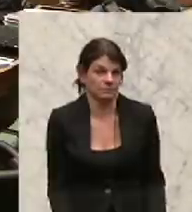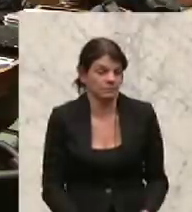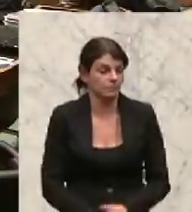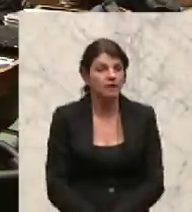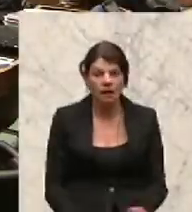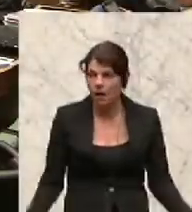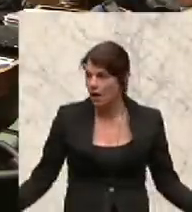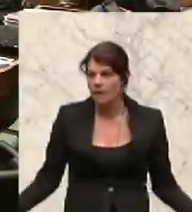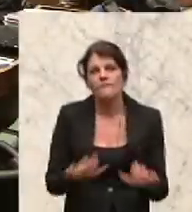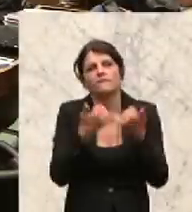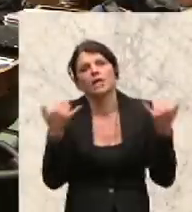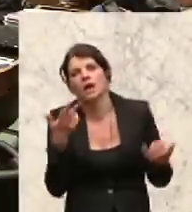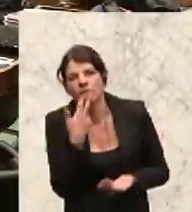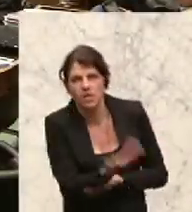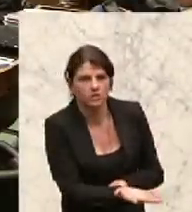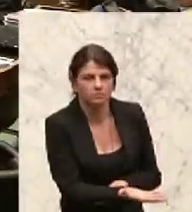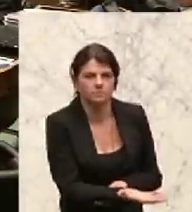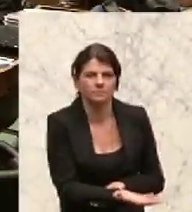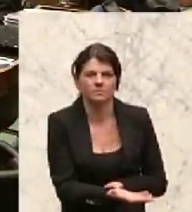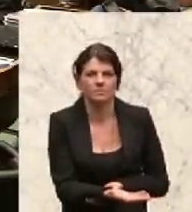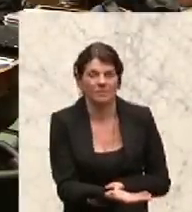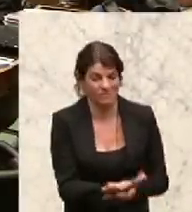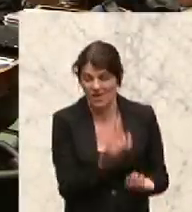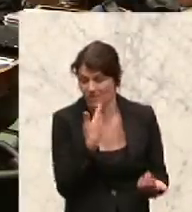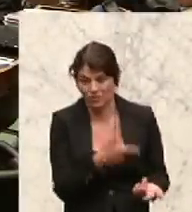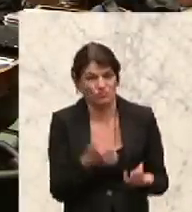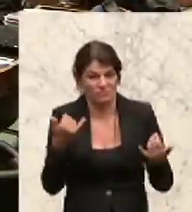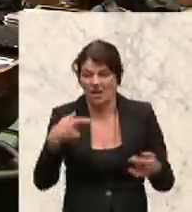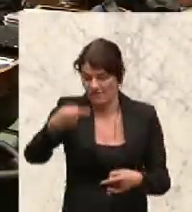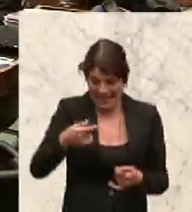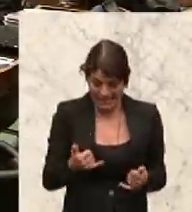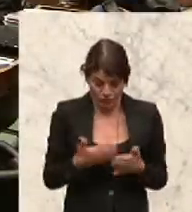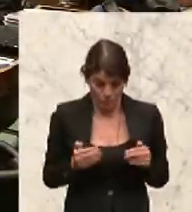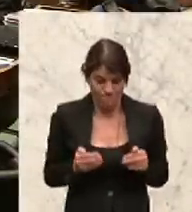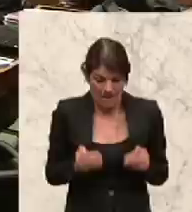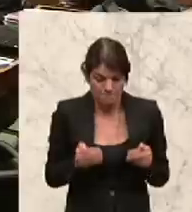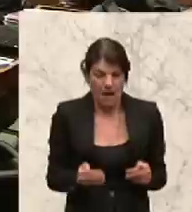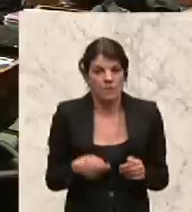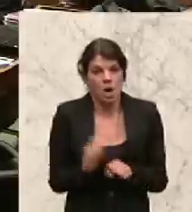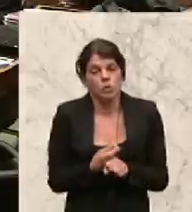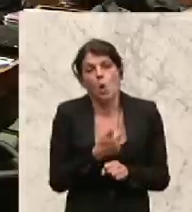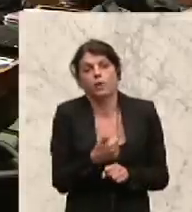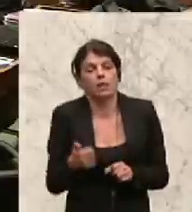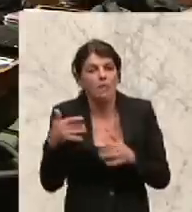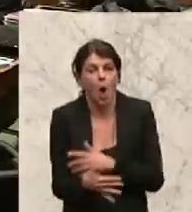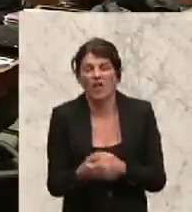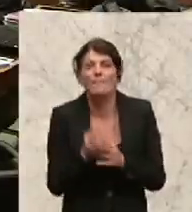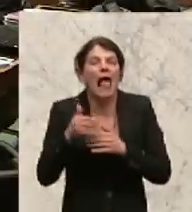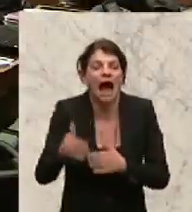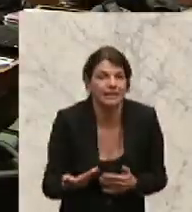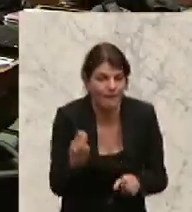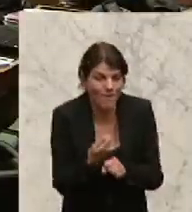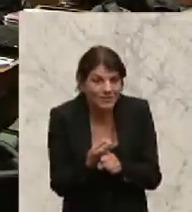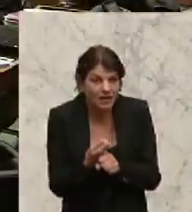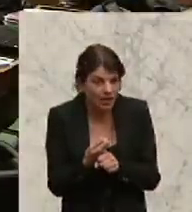Ja, wie wollen Sie denn dann, nachdem die jetzigen Verzögerungen schon hunderte Millionen, wenn er zusätzlich Milliarden gekostet haben,